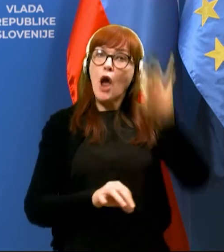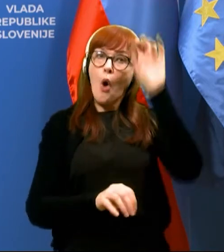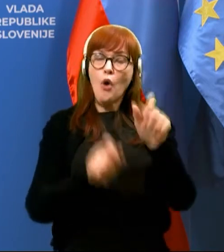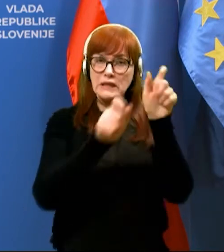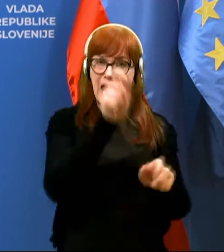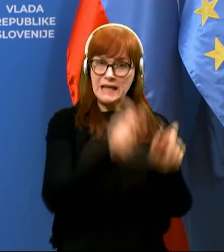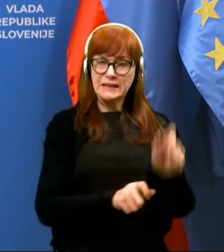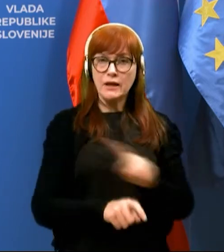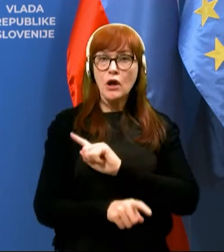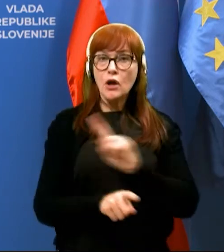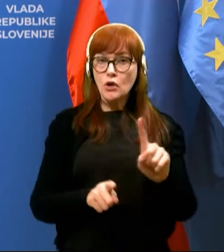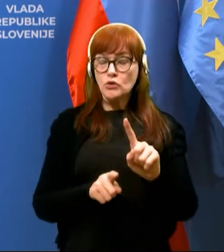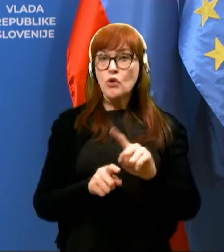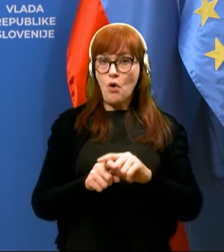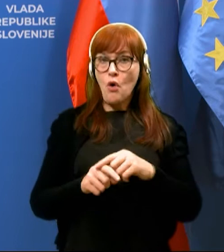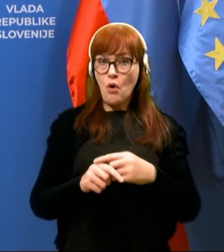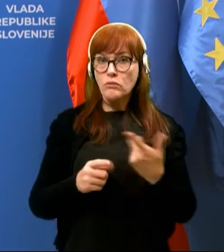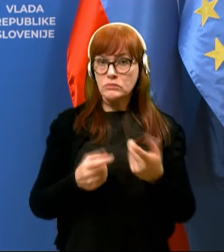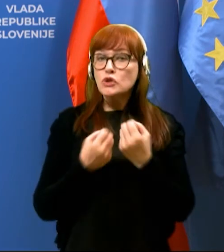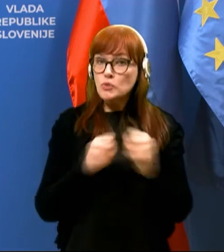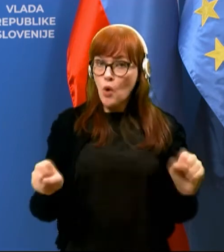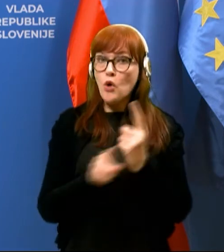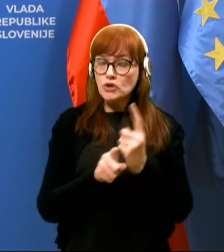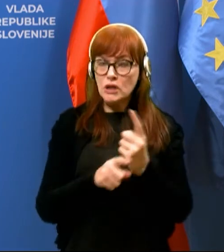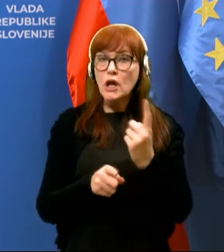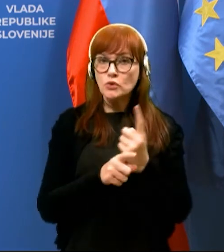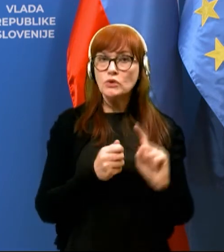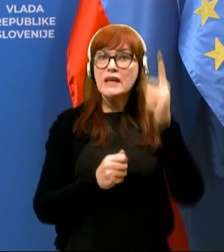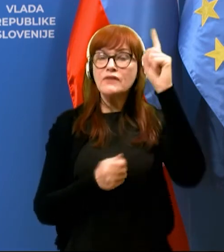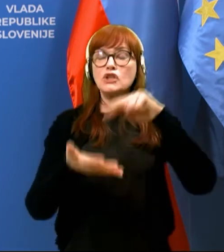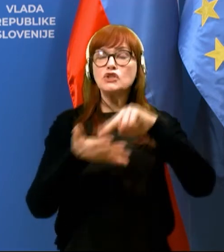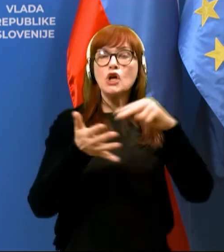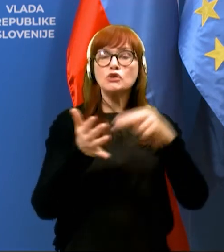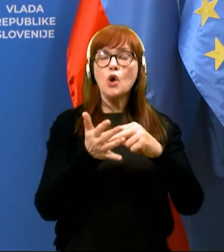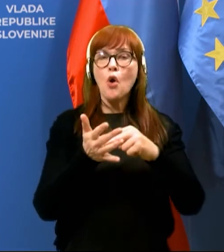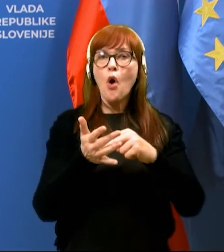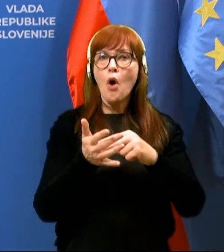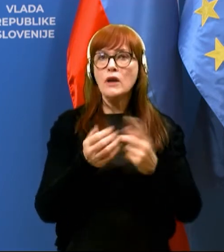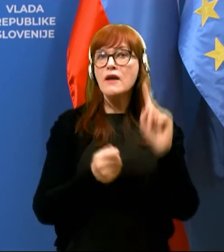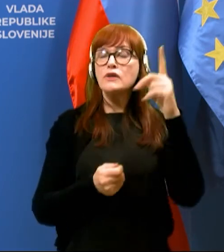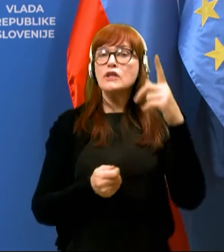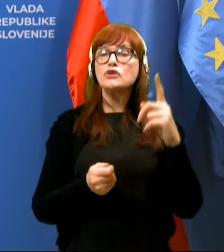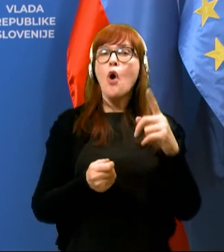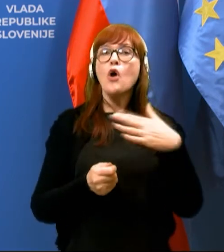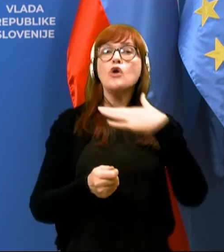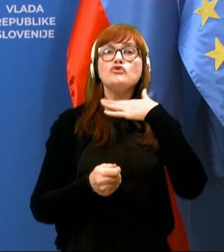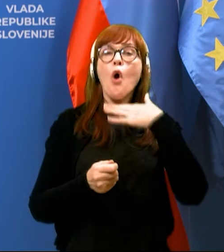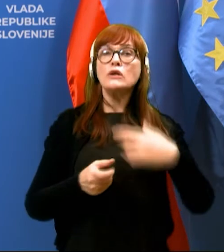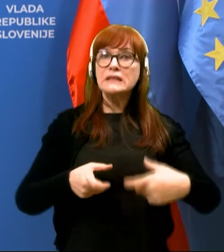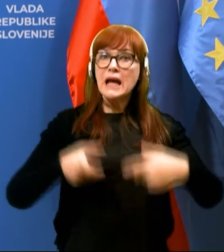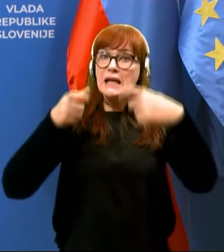Do daljnega sproščanja okrepo prihaja tudi na področju višjih strokovnih in pa seveda v visokšolskih zavodih,